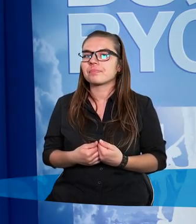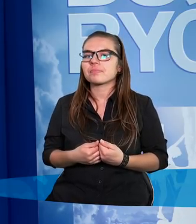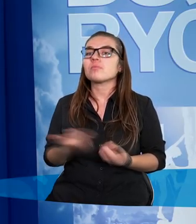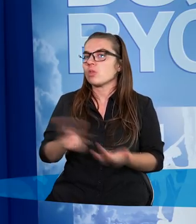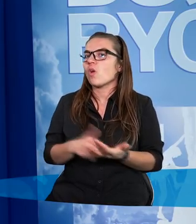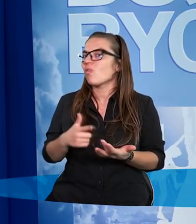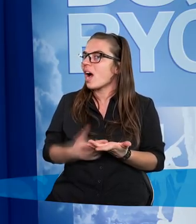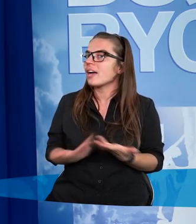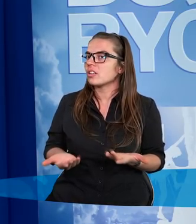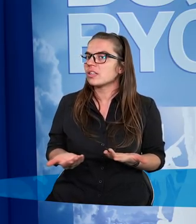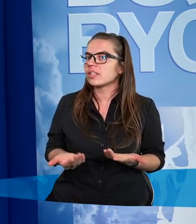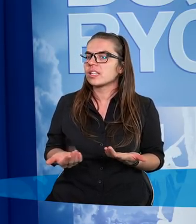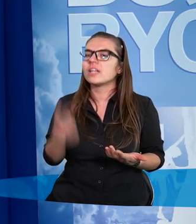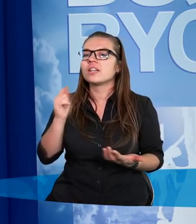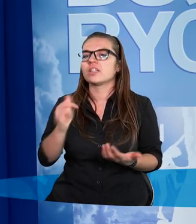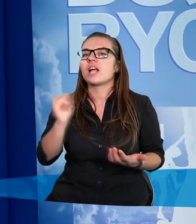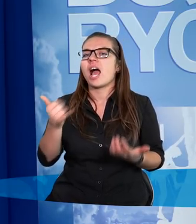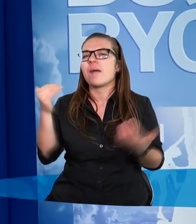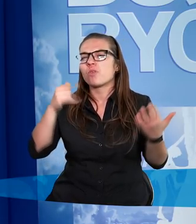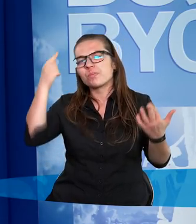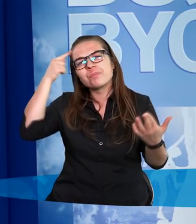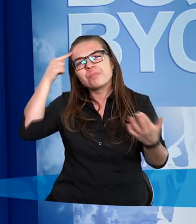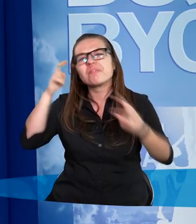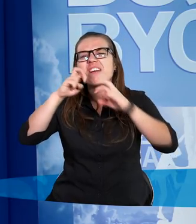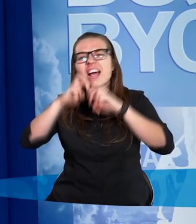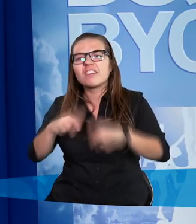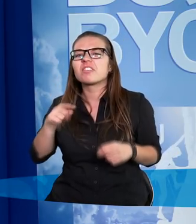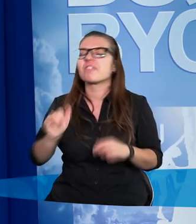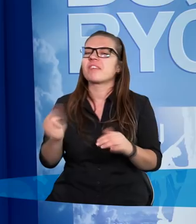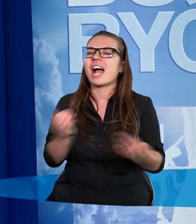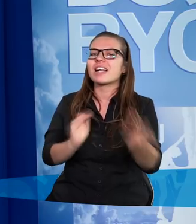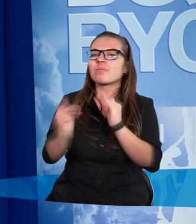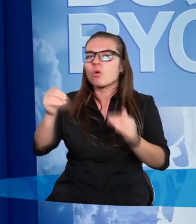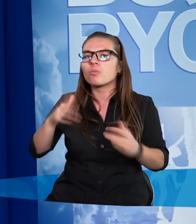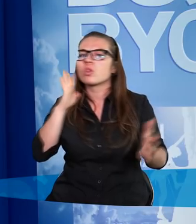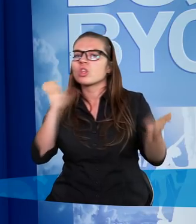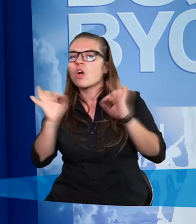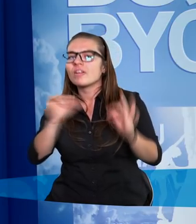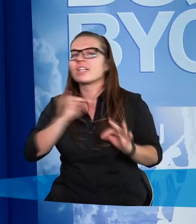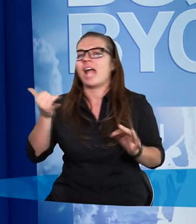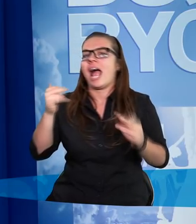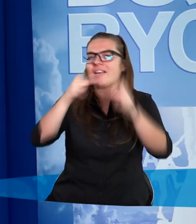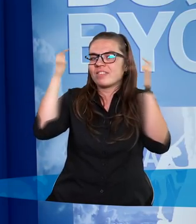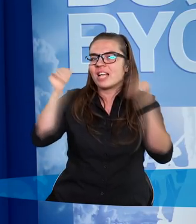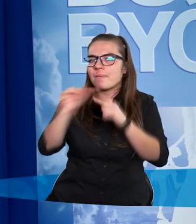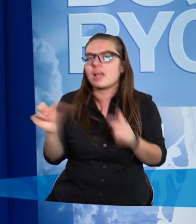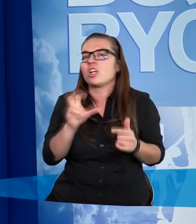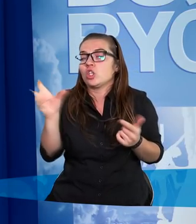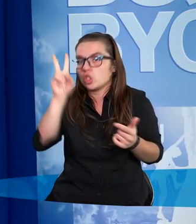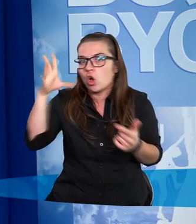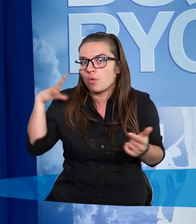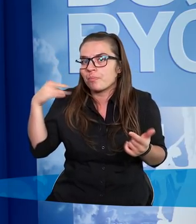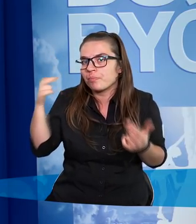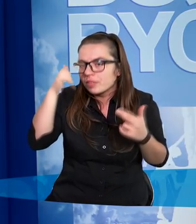no właśnie, w jaki sposób możemy zweryfikować? W jaki sposób możemy dowiedzieć się, jak jest w niebie? Kto z nas był w niebie?